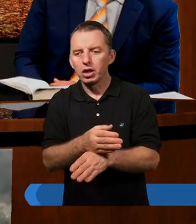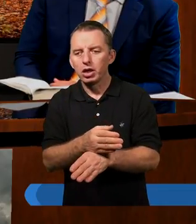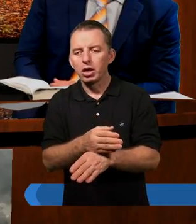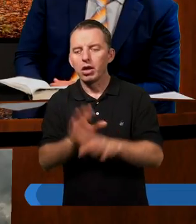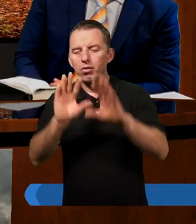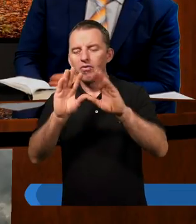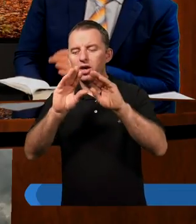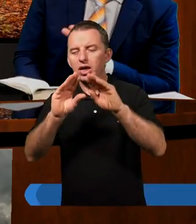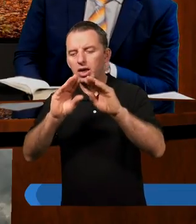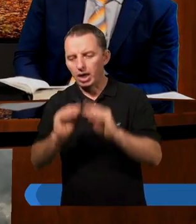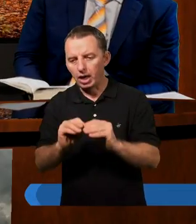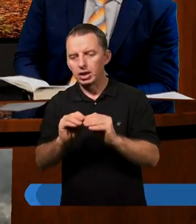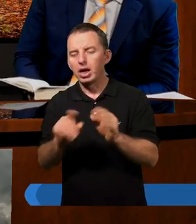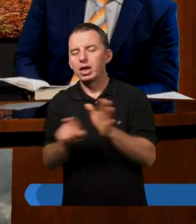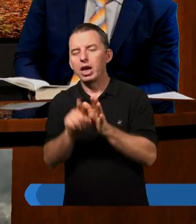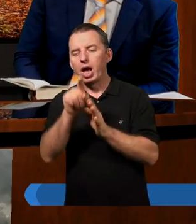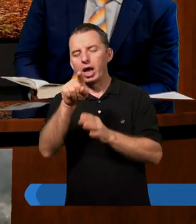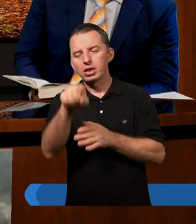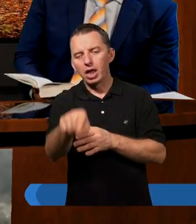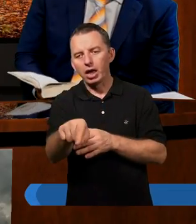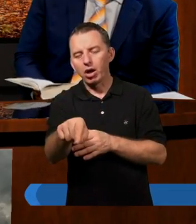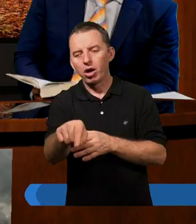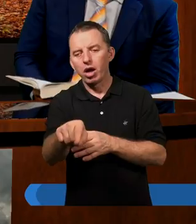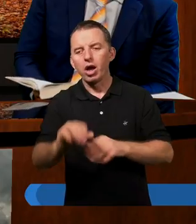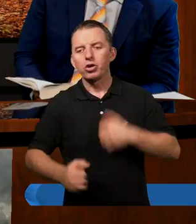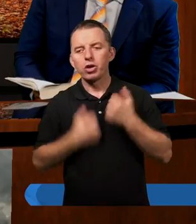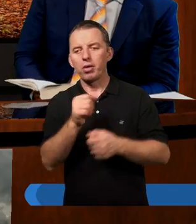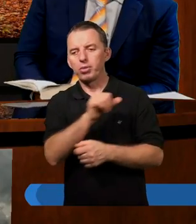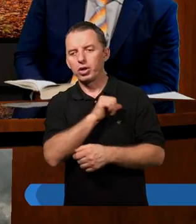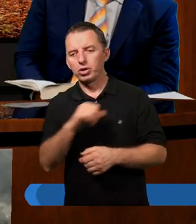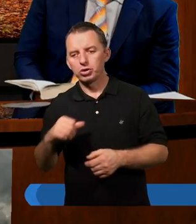wygasał. I dlatego, żeby się